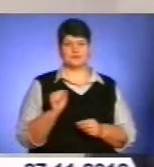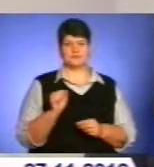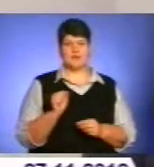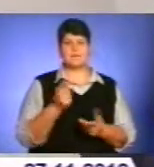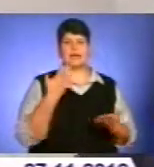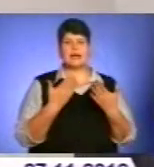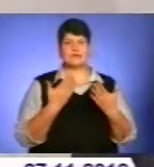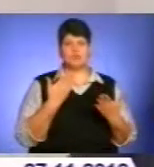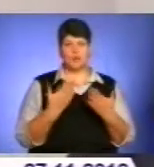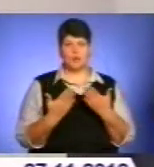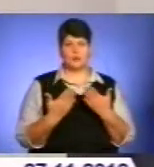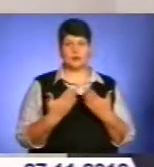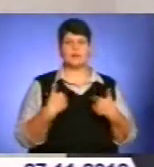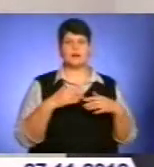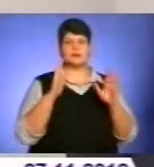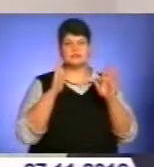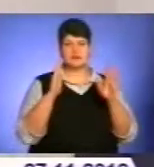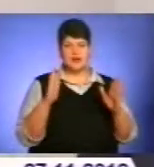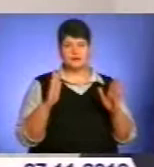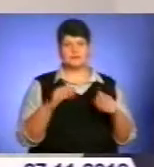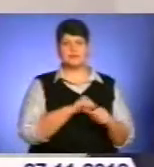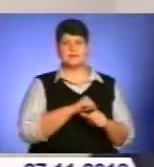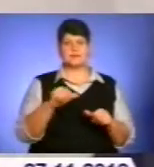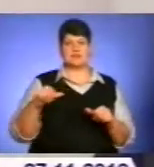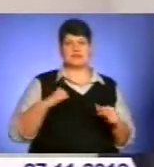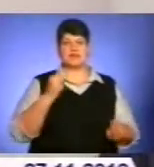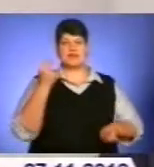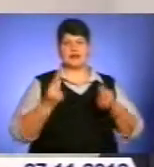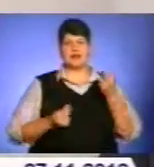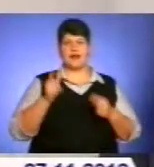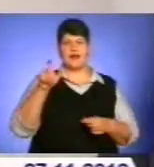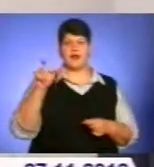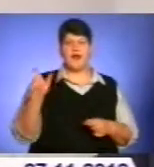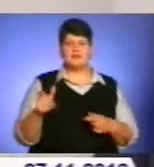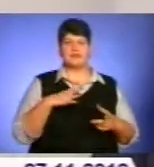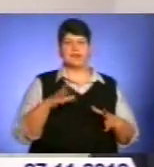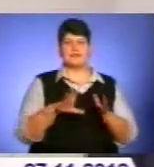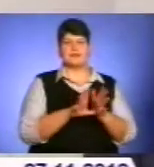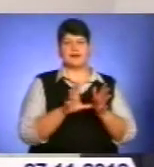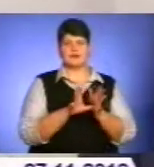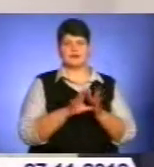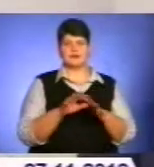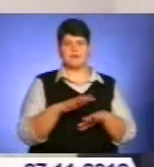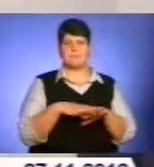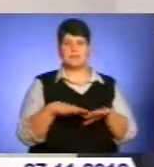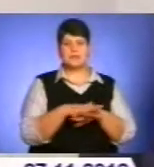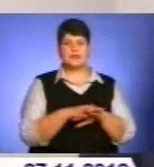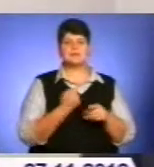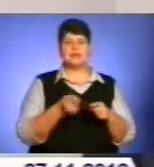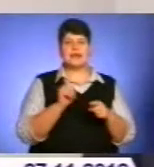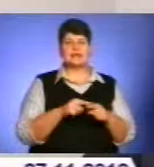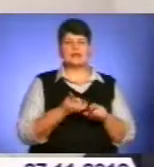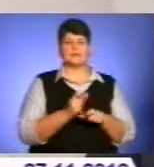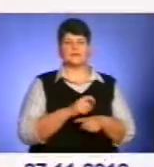при яких ми станемо самостоятельними гераками на енергетичному ринку. Це чрезвичайно